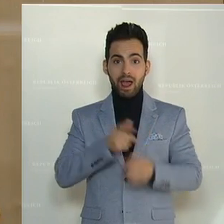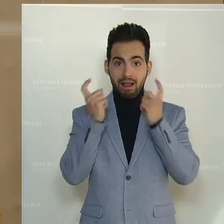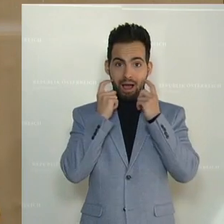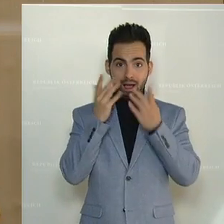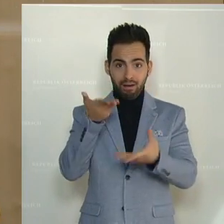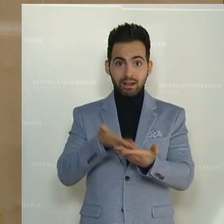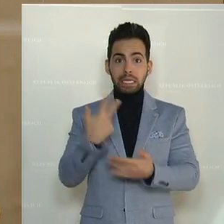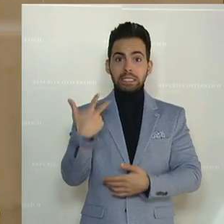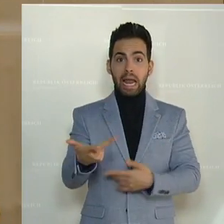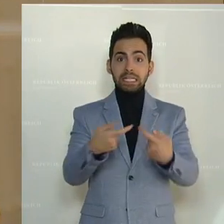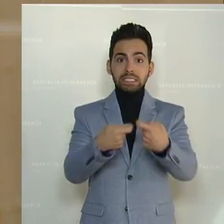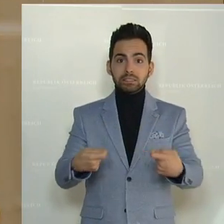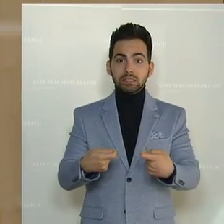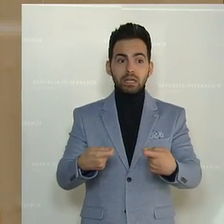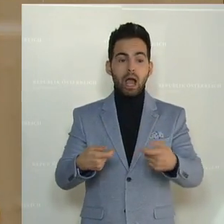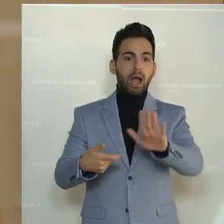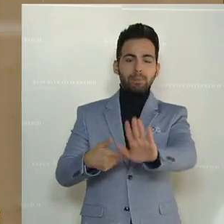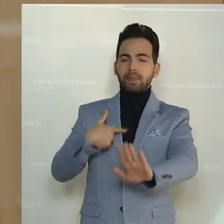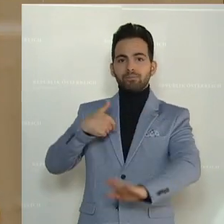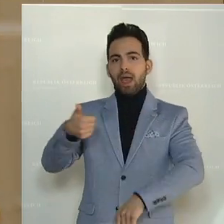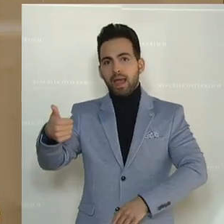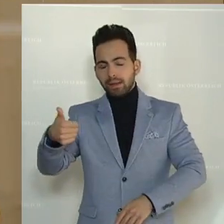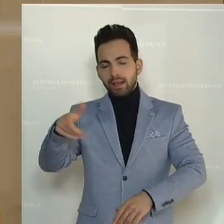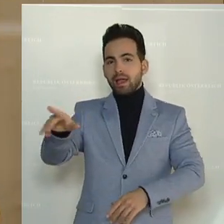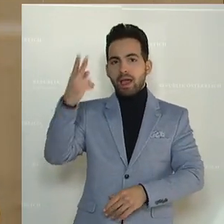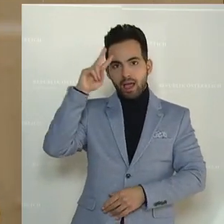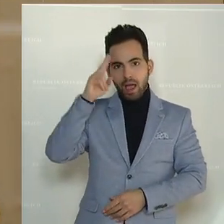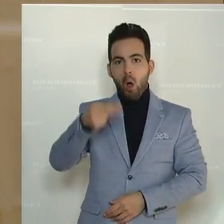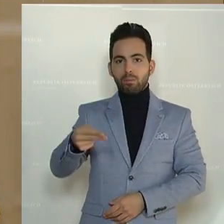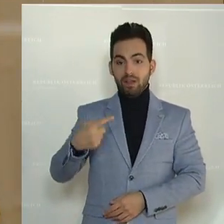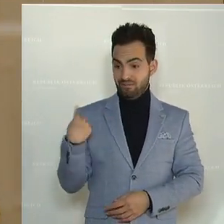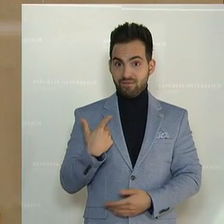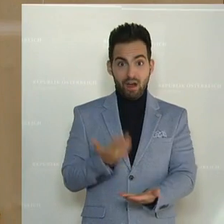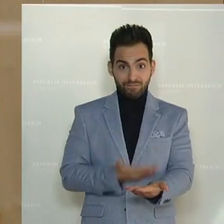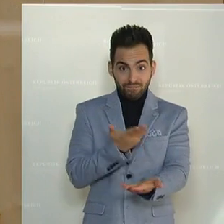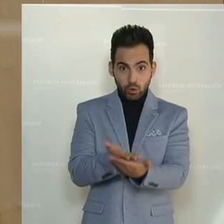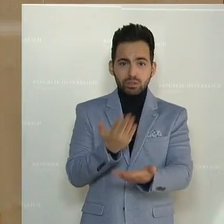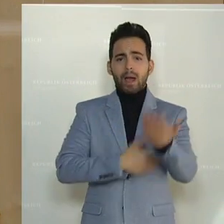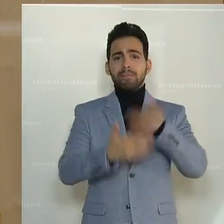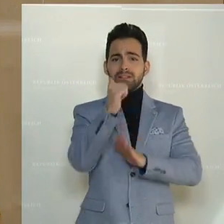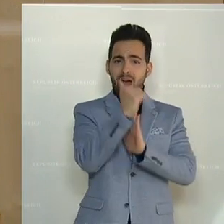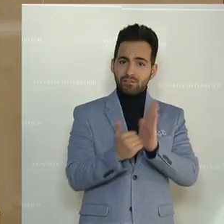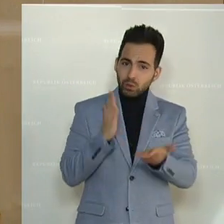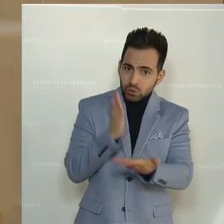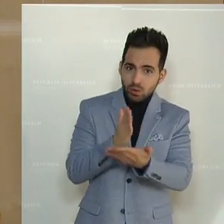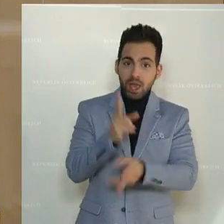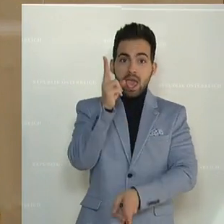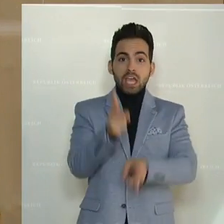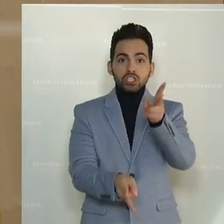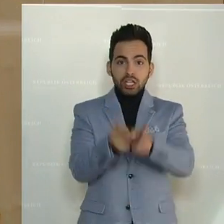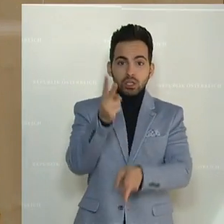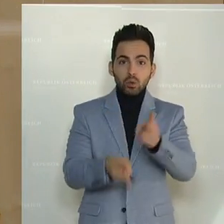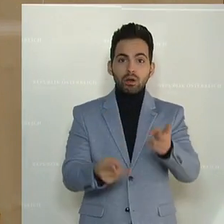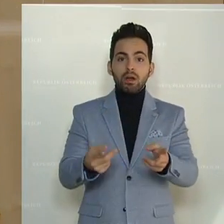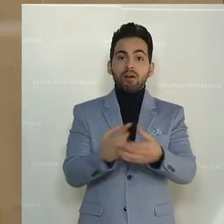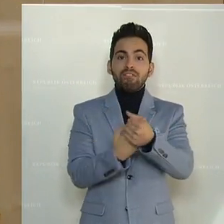30 Maßnahmen. Nein, eine, lieber Peter Haubner. Was wir vorgeschlagen haben von Anfang an, Entschädigung für